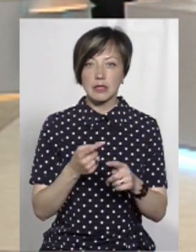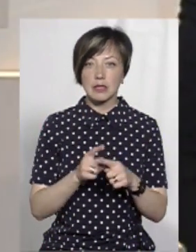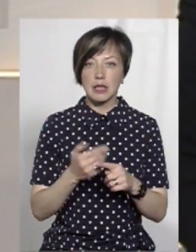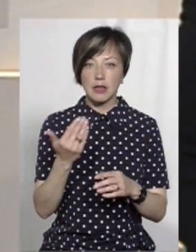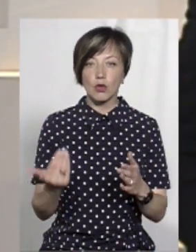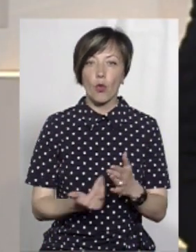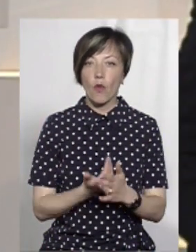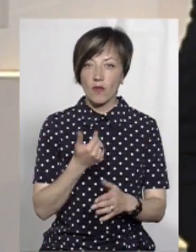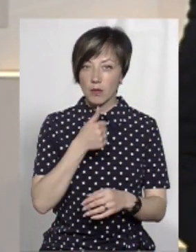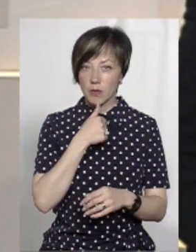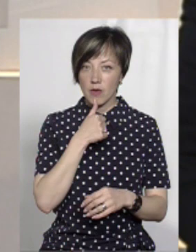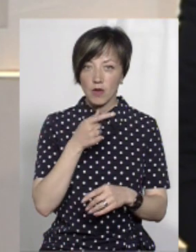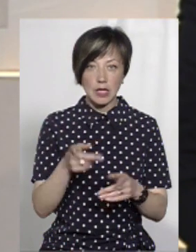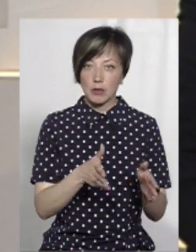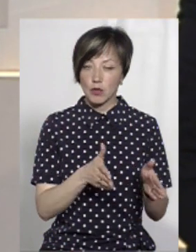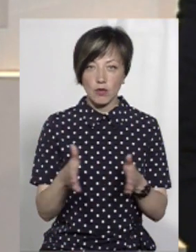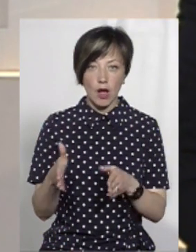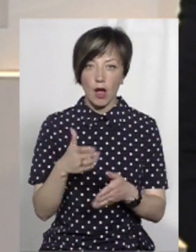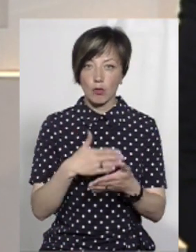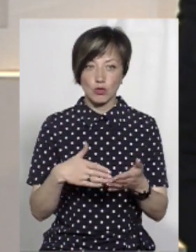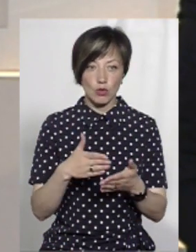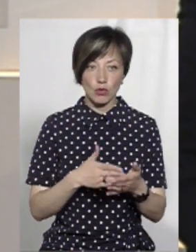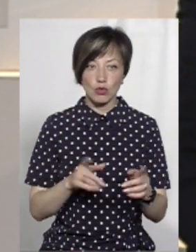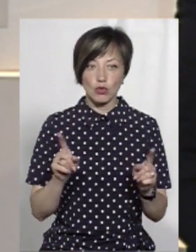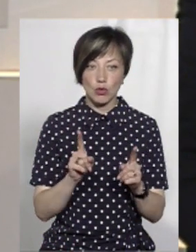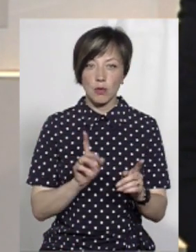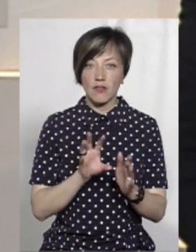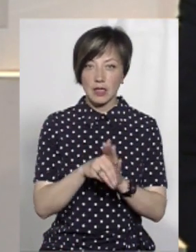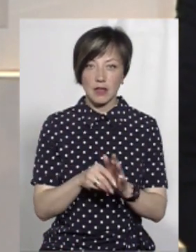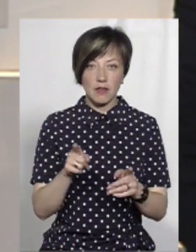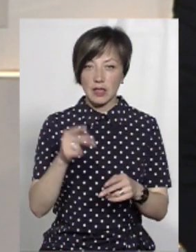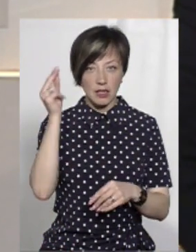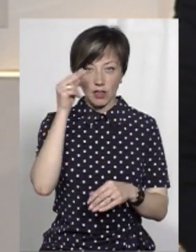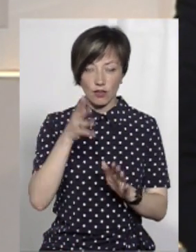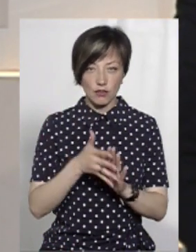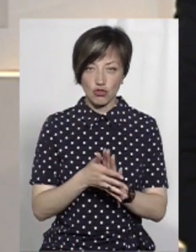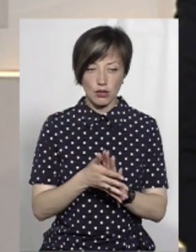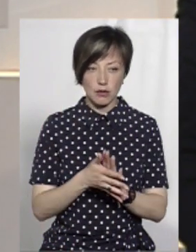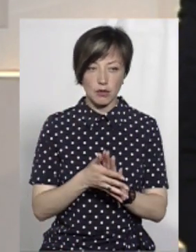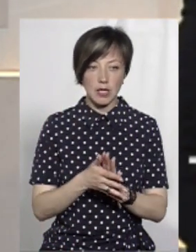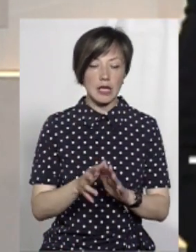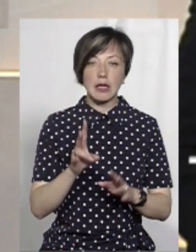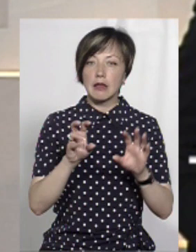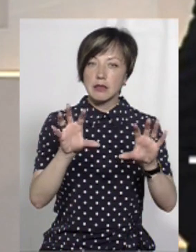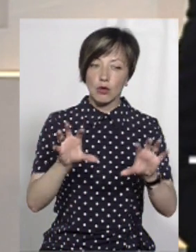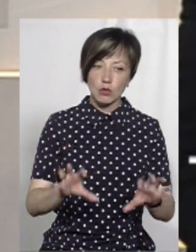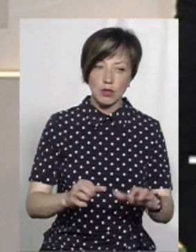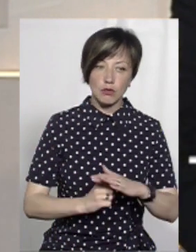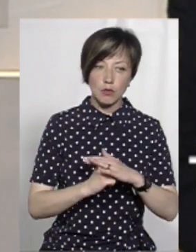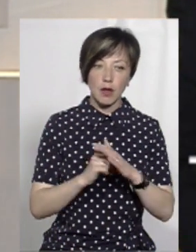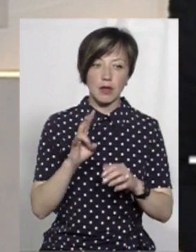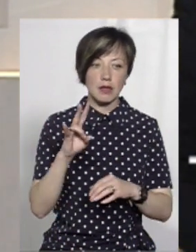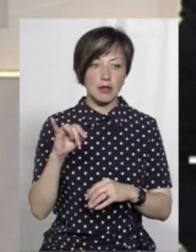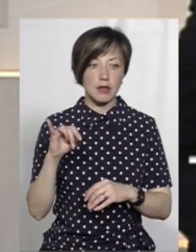Це для них був новий ринок. Вони не підготувалися абсолютно для того, щоб війти сюди. Вони його не вивчили. Ні законодавчу базу,